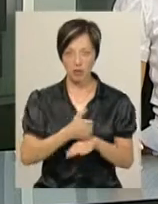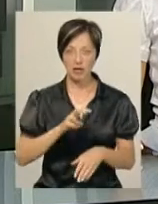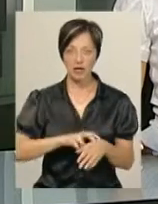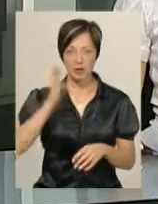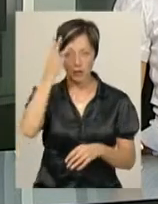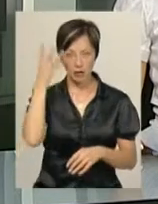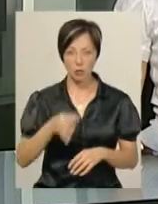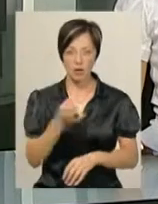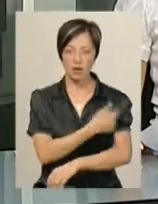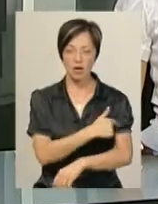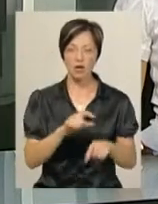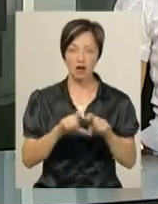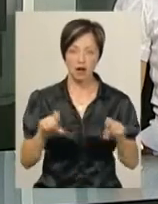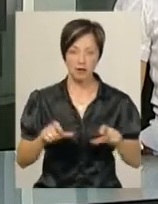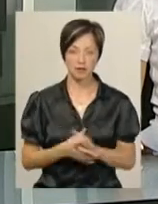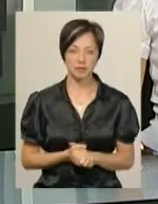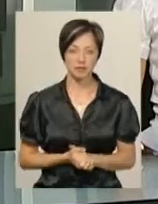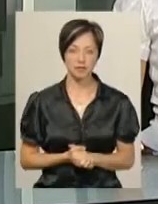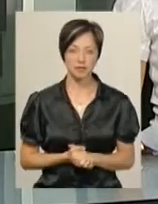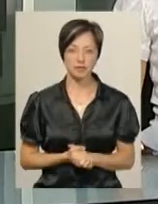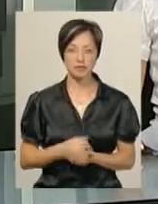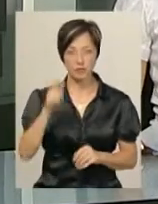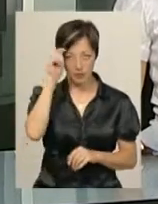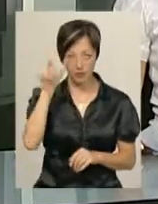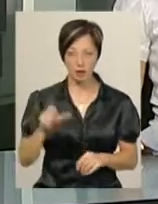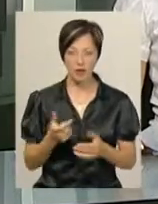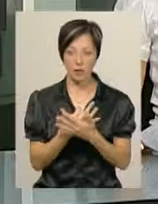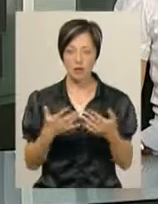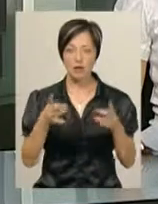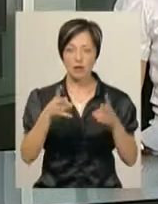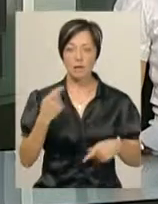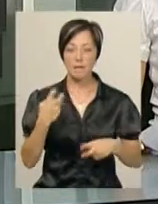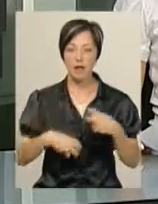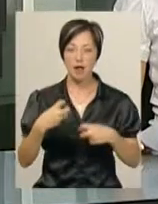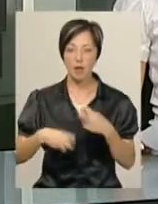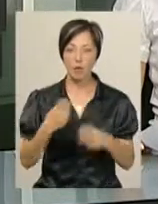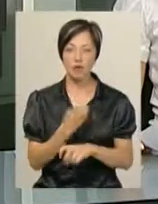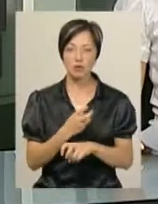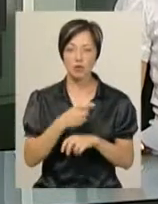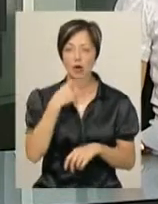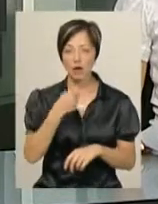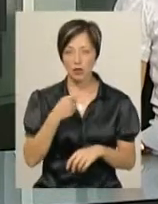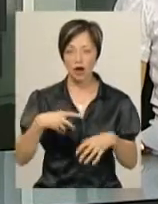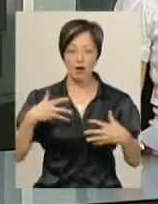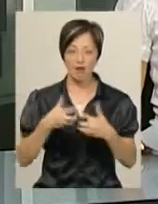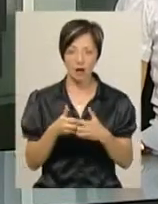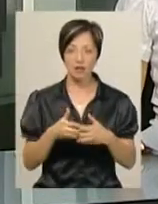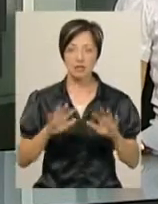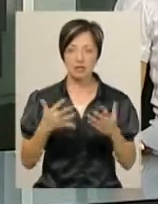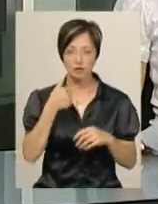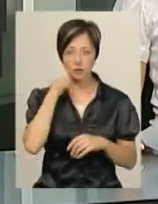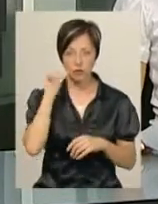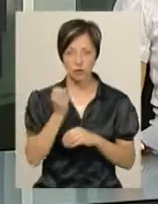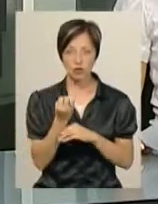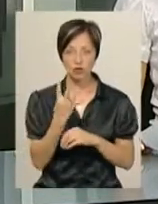Хмельницької обласної лікарні Аркадій Флаксенберг. У чоловіка полі травма та переломи кісток, каже медик. Нагадаю, дорожня транспортна пригода сталася